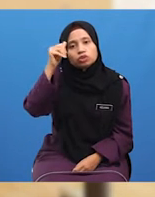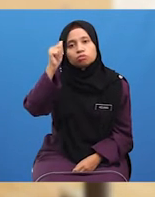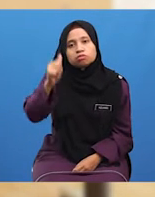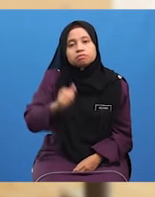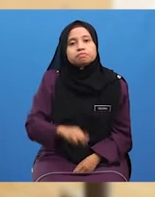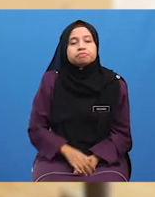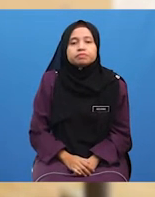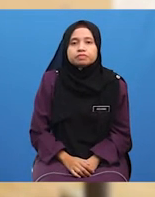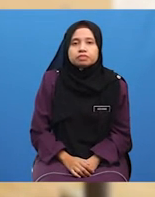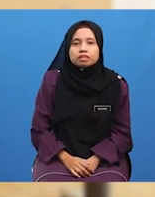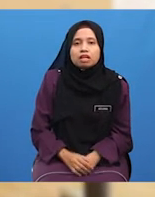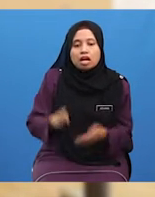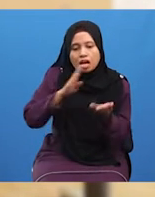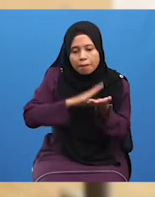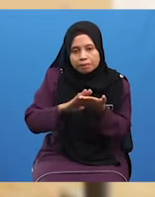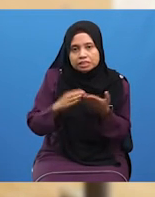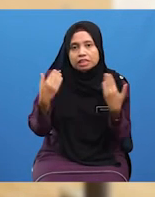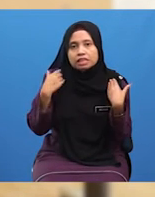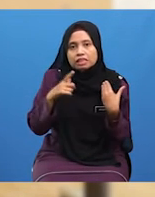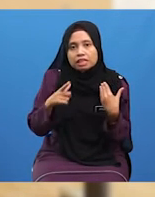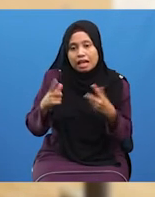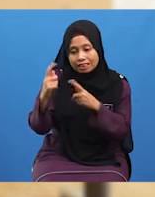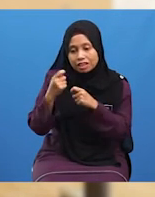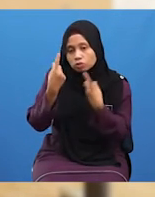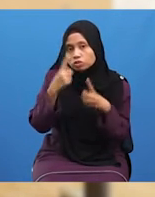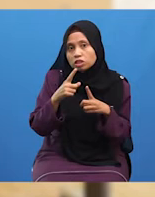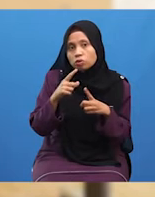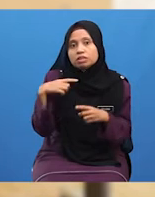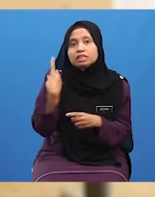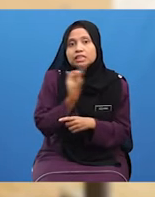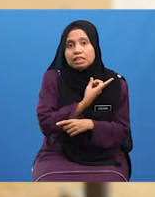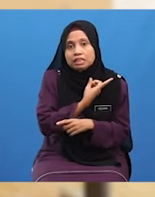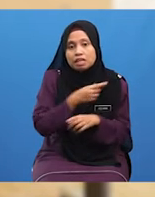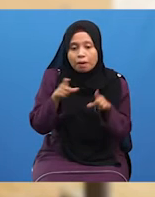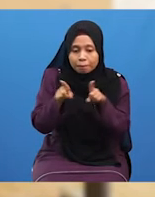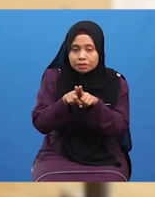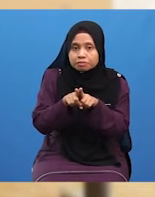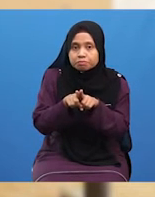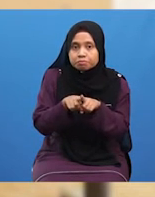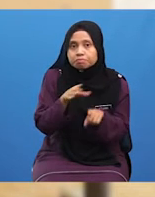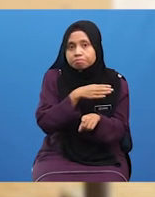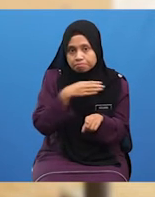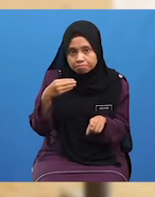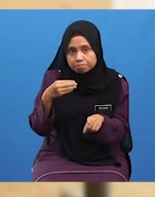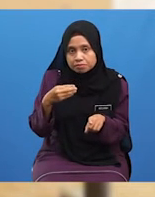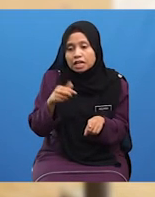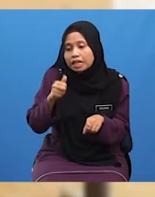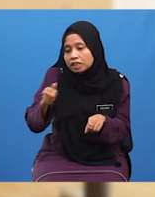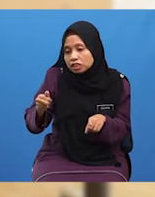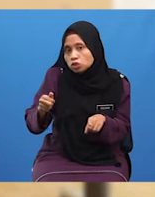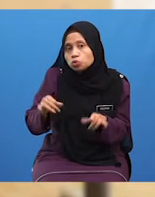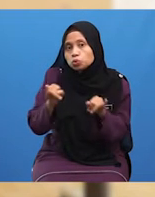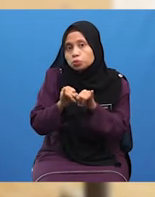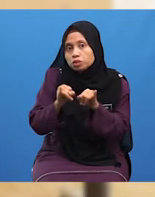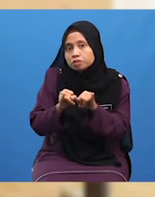Umar Kebersihan Adalah Tanggungjawab Kita Bersama Dan Ia